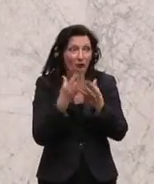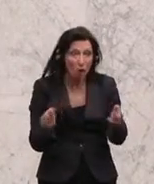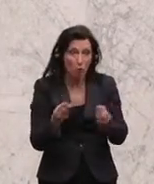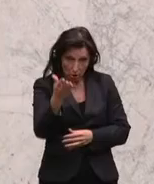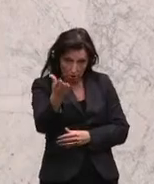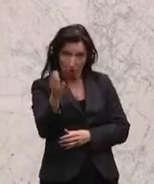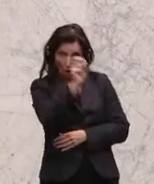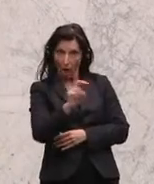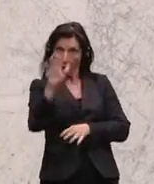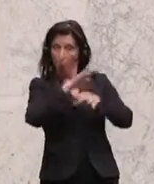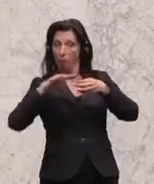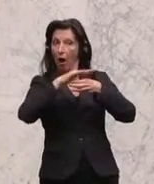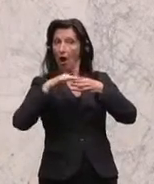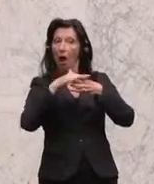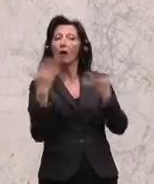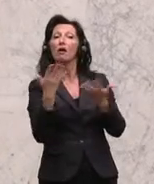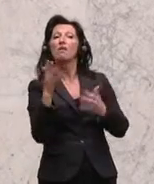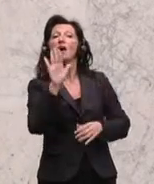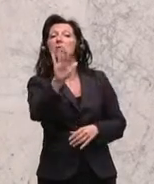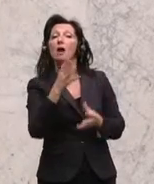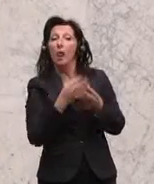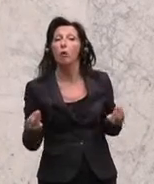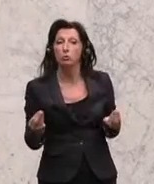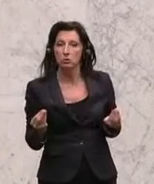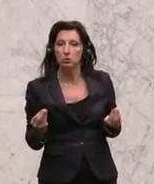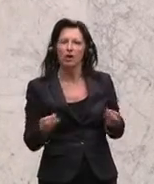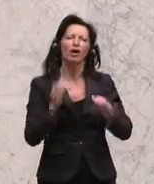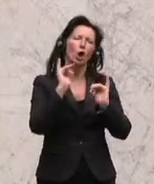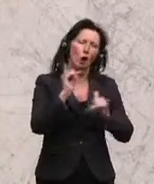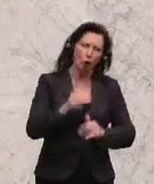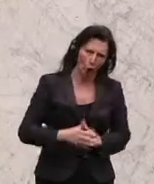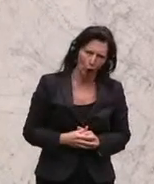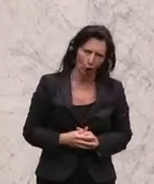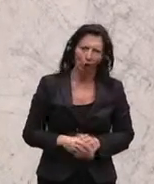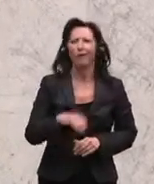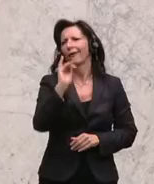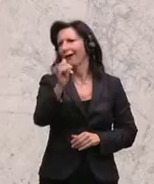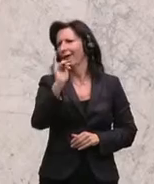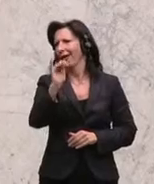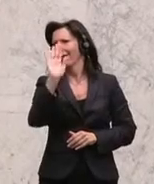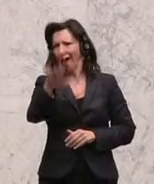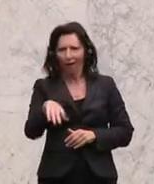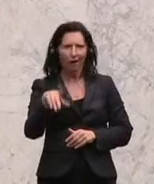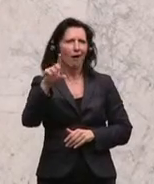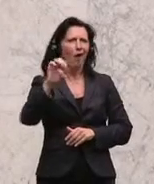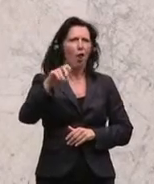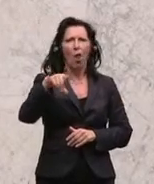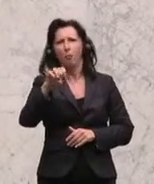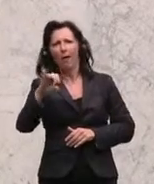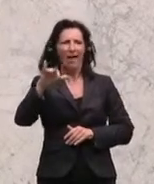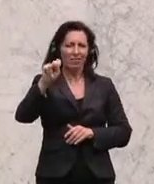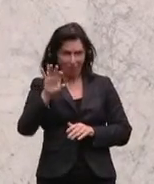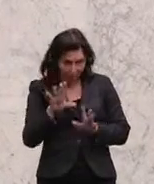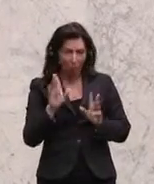Antwort auf der europäischen Ebene? Wollen Sie mit, ja genau, also ob die Marine Le Penner Antwort ist auf diese ganzen